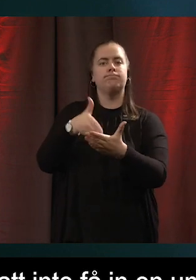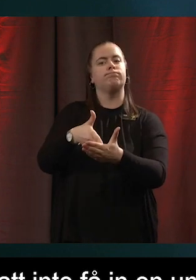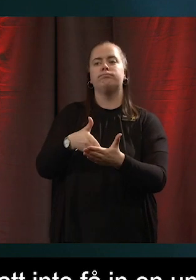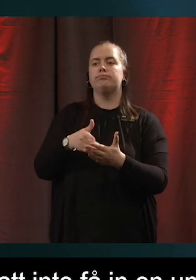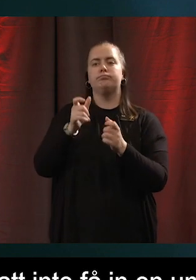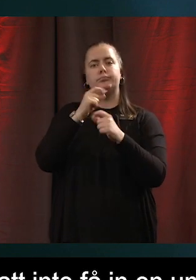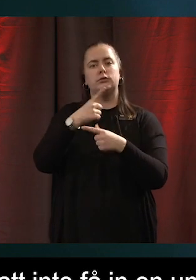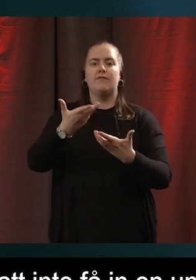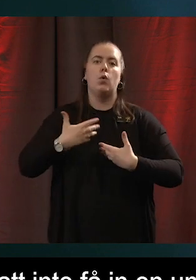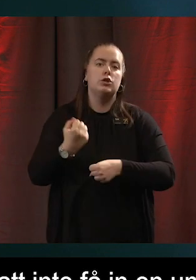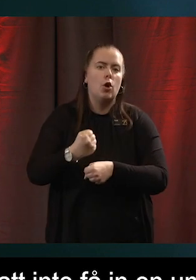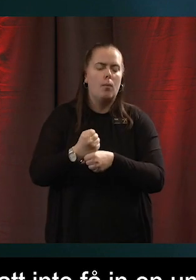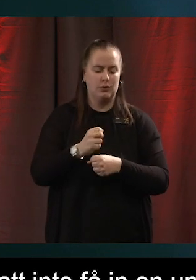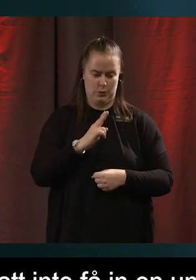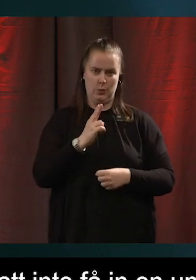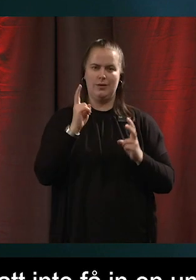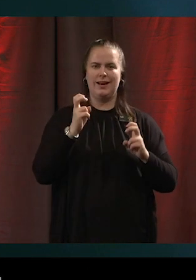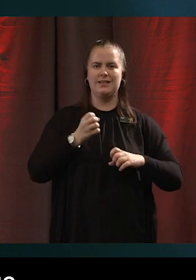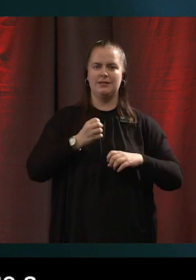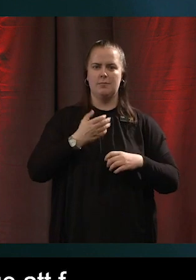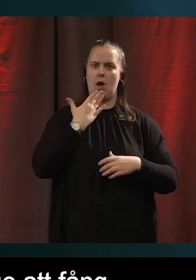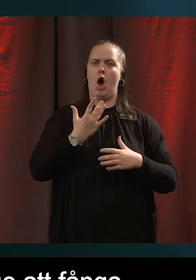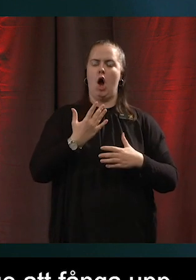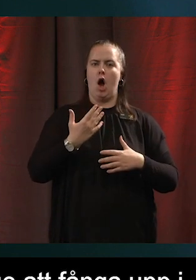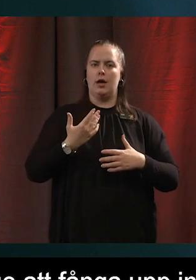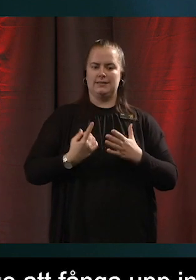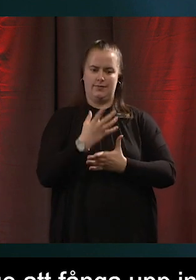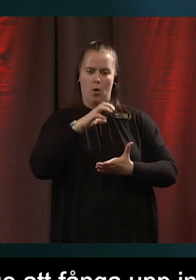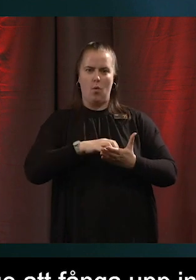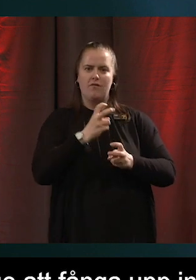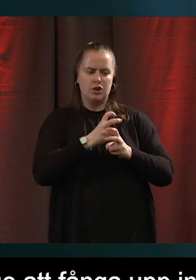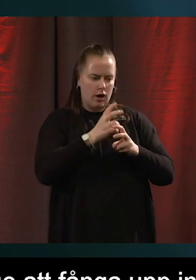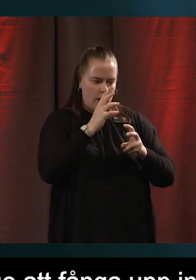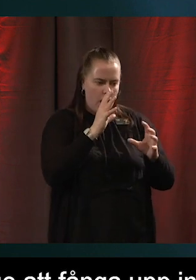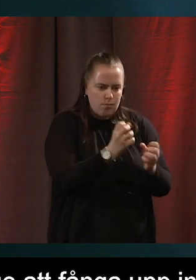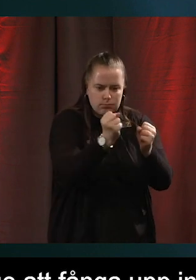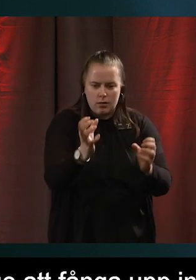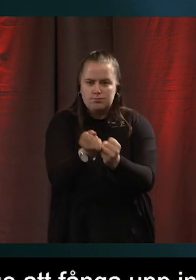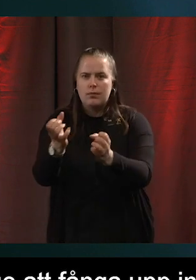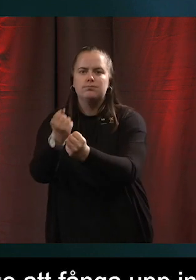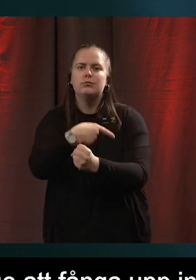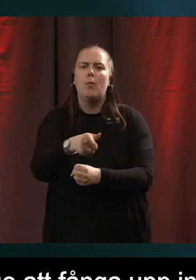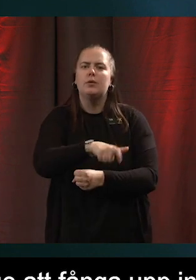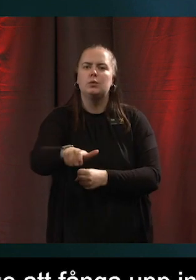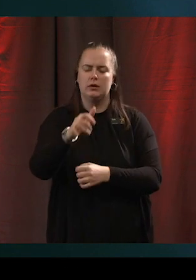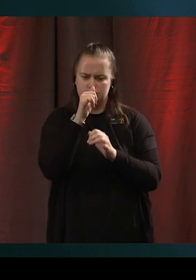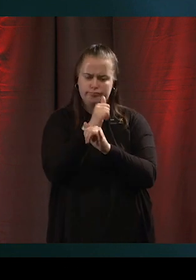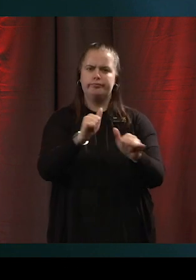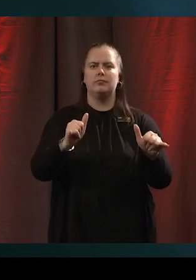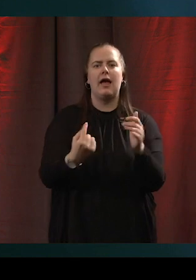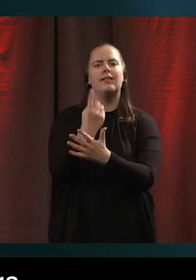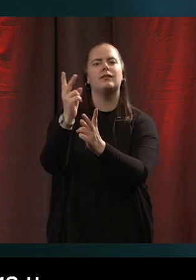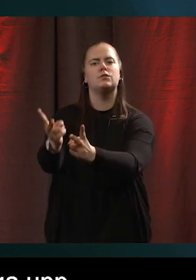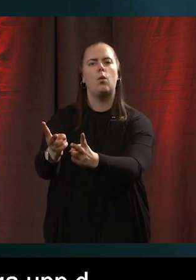fånga upp de individerna och sätta in särskilda åtgärder av olika slag för att förhindra att det här sker, eller åtminstone fånga upp dem och liksom